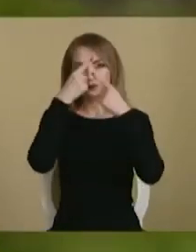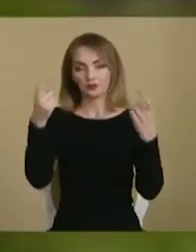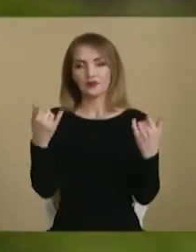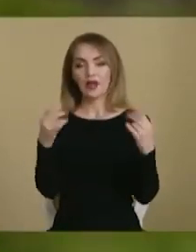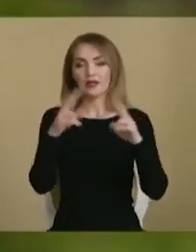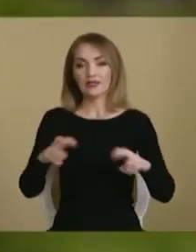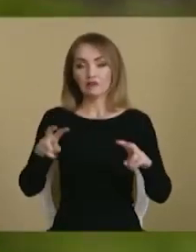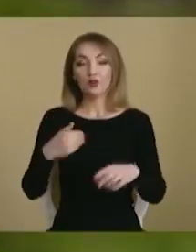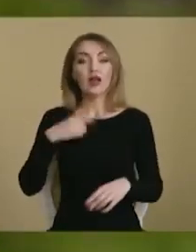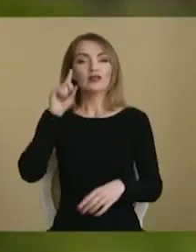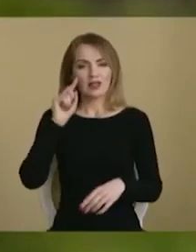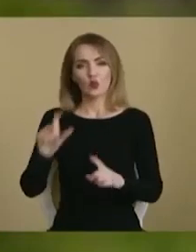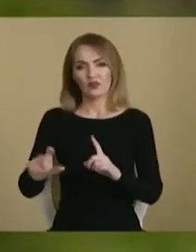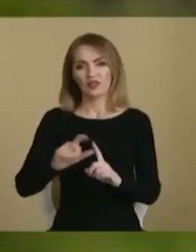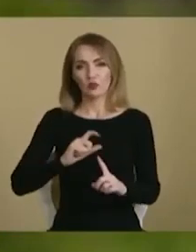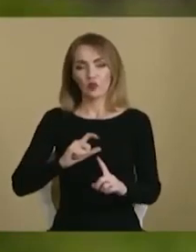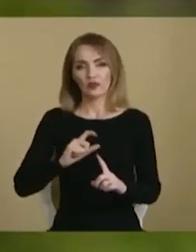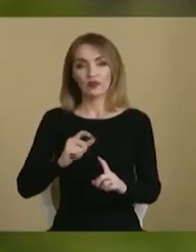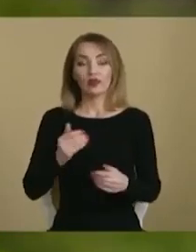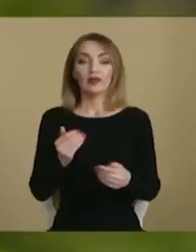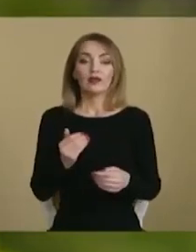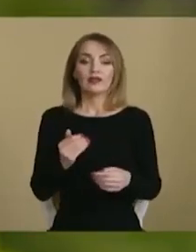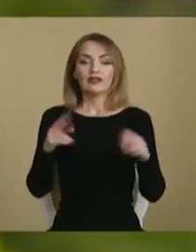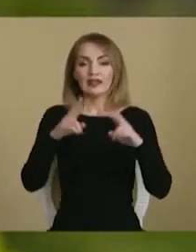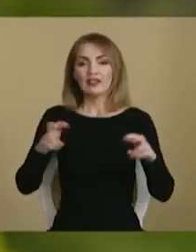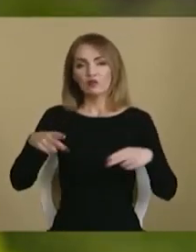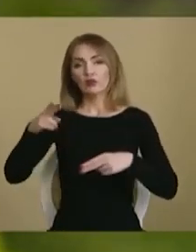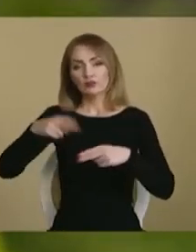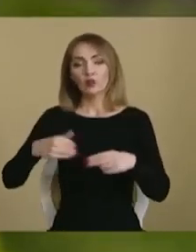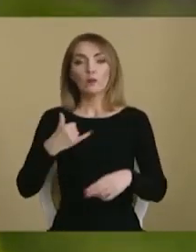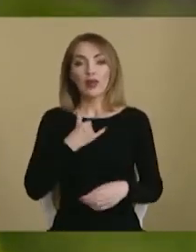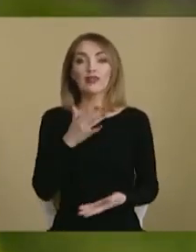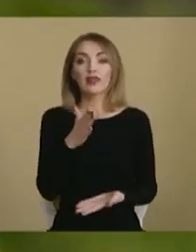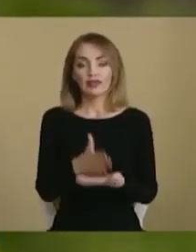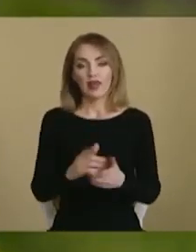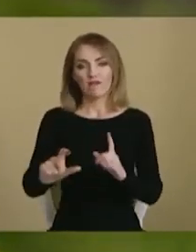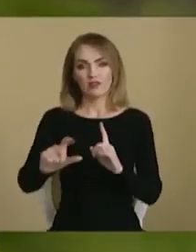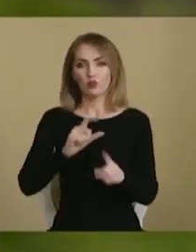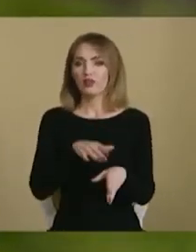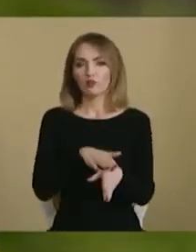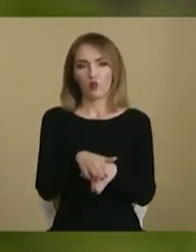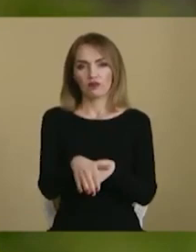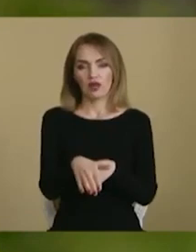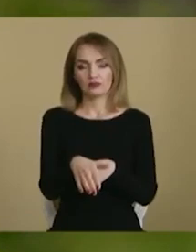йде слідство, хоча я знаю відповідь. От як би там слідство не закінчилось, у мене є відповідь повна.